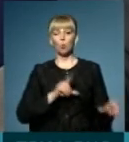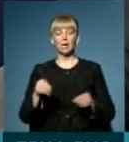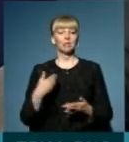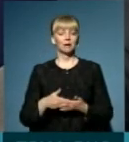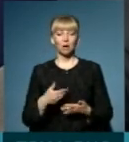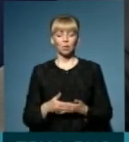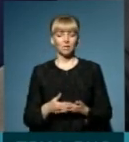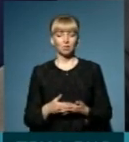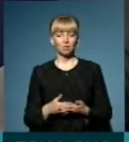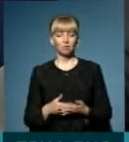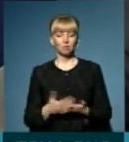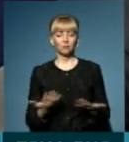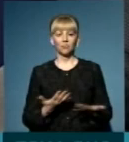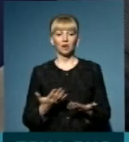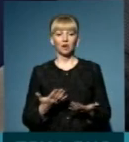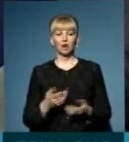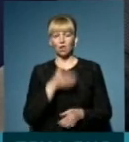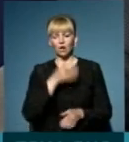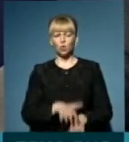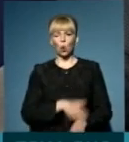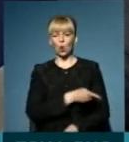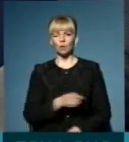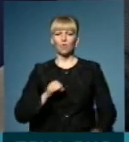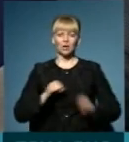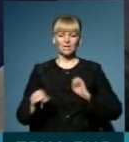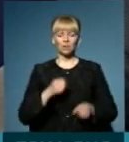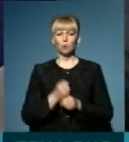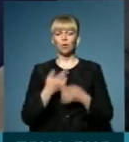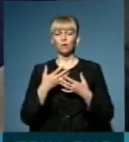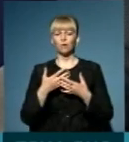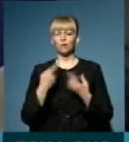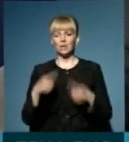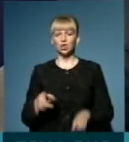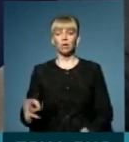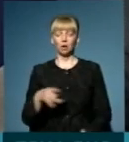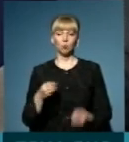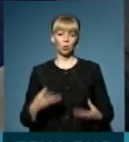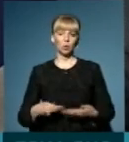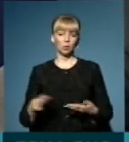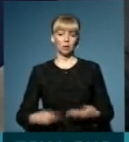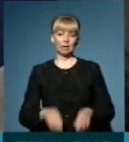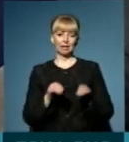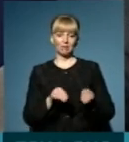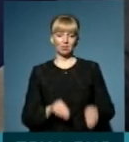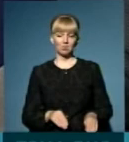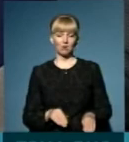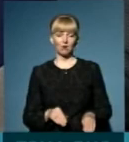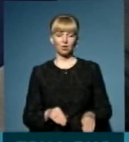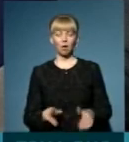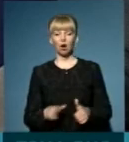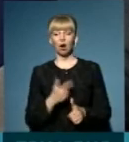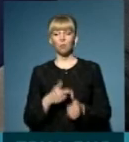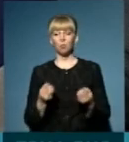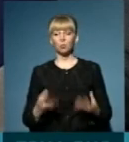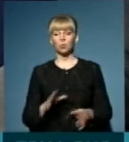наприклад, в якесь тривале відрядження на роботу в інший регіон, тобто, ну, просто підписує декларацію, або,